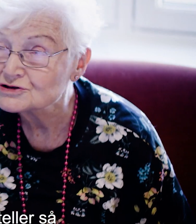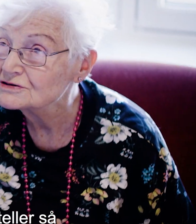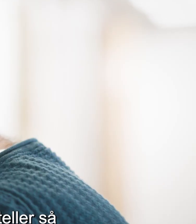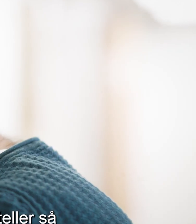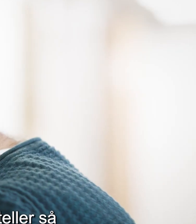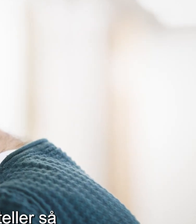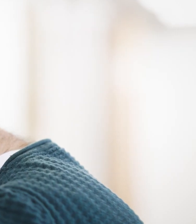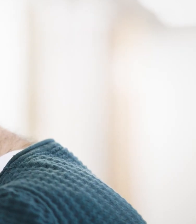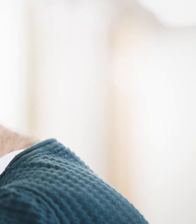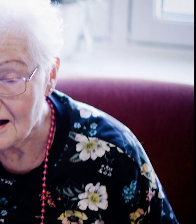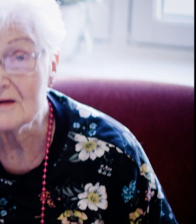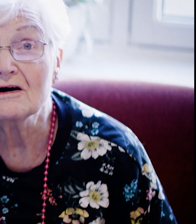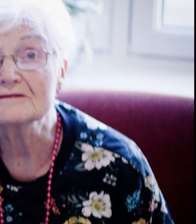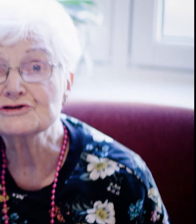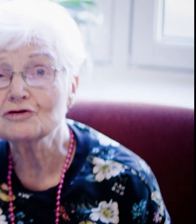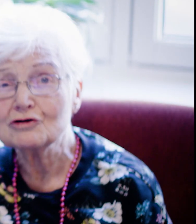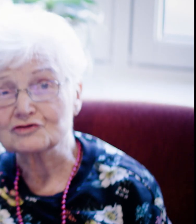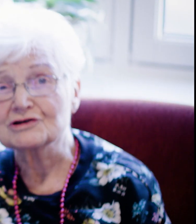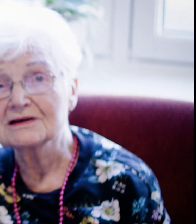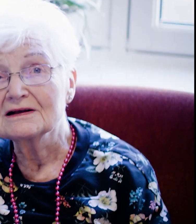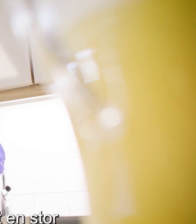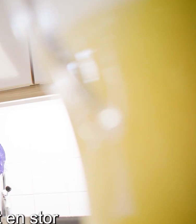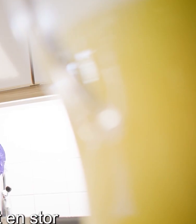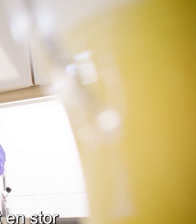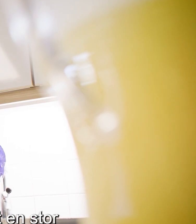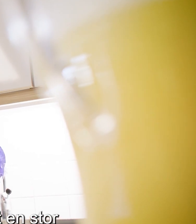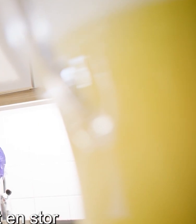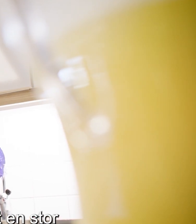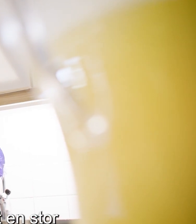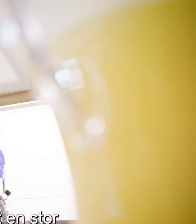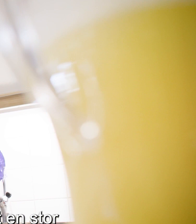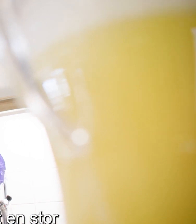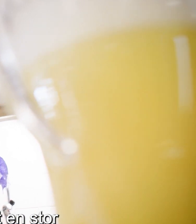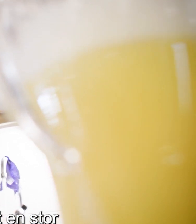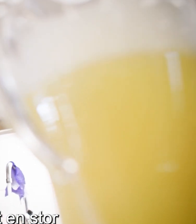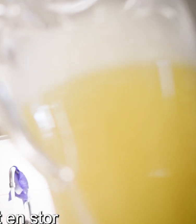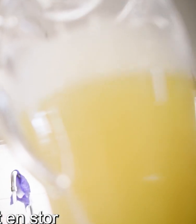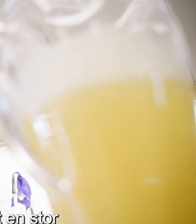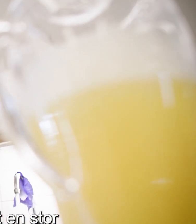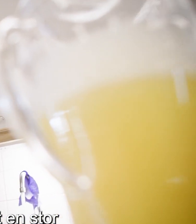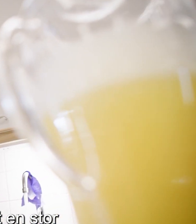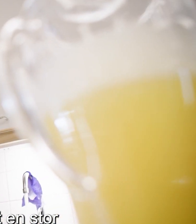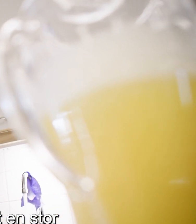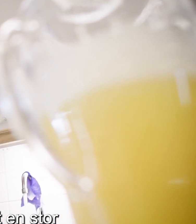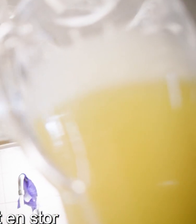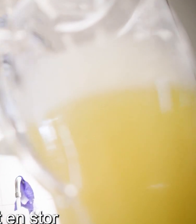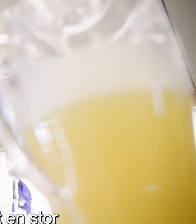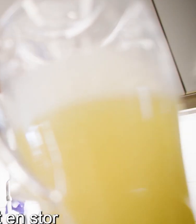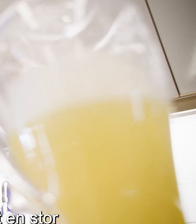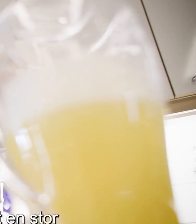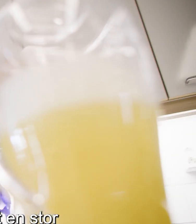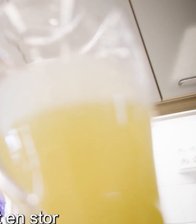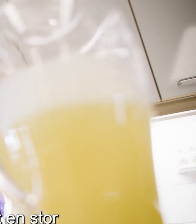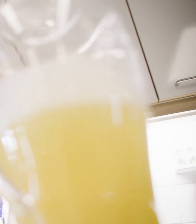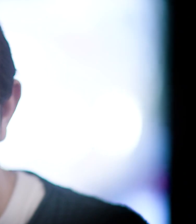godt med oss. Den eldre dame har fått kaffe. det så godt. Å få et jobb har vært en stor gave og motivasjon i